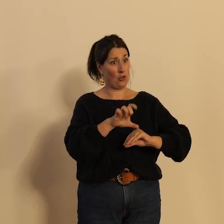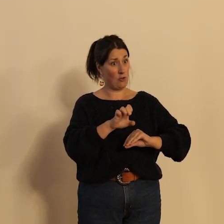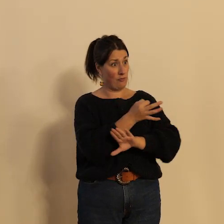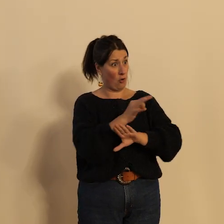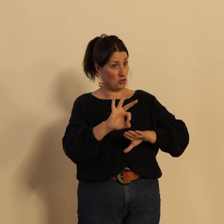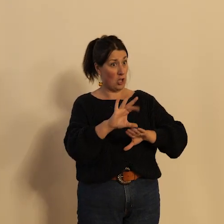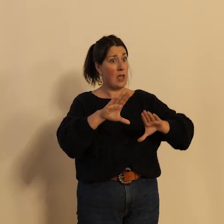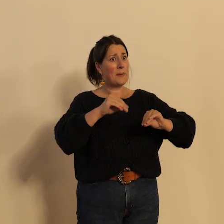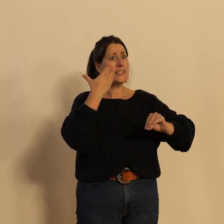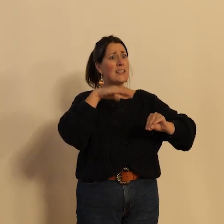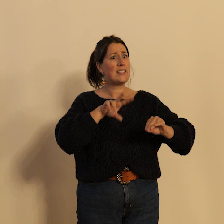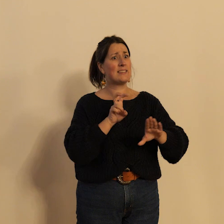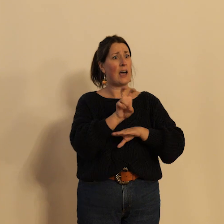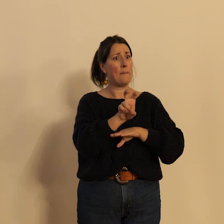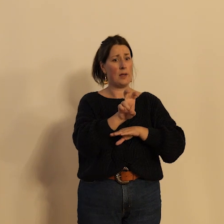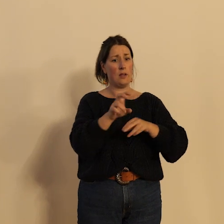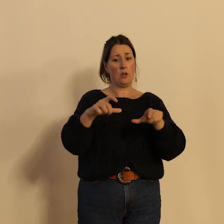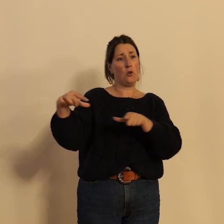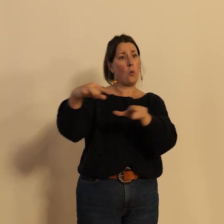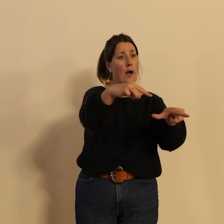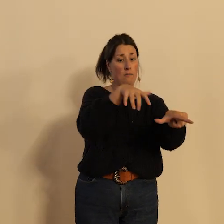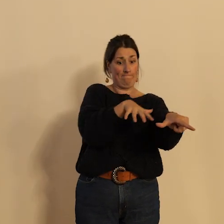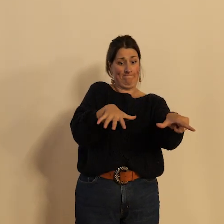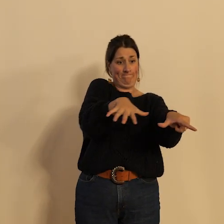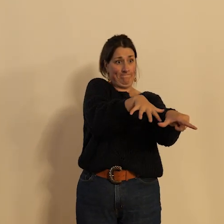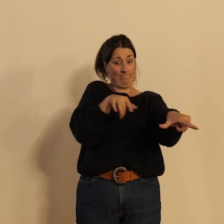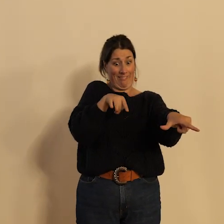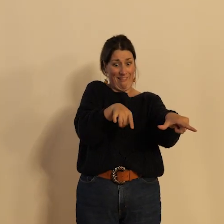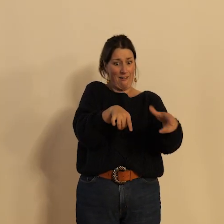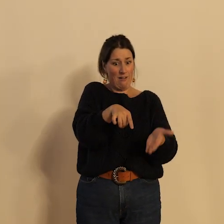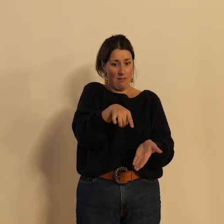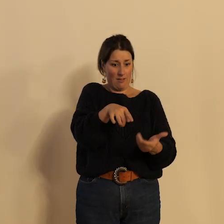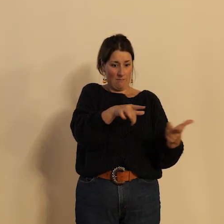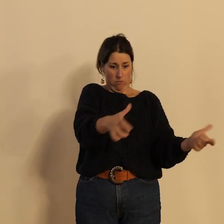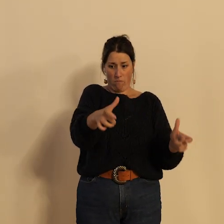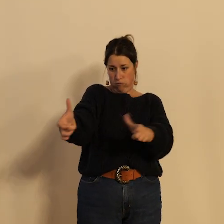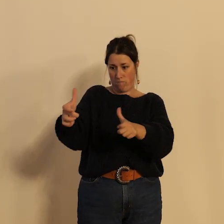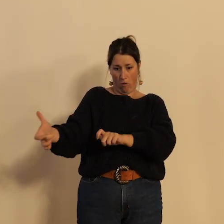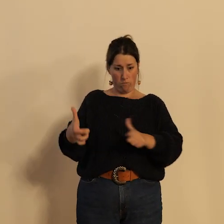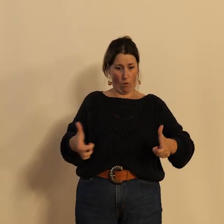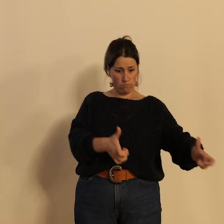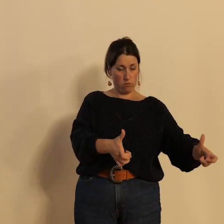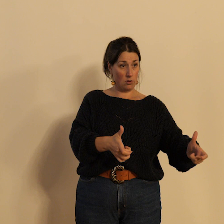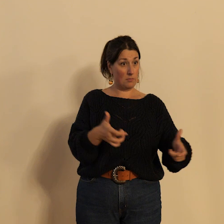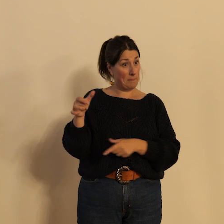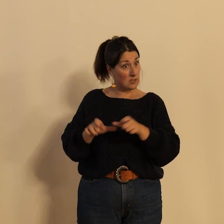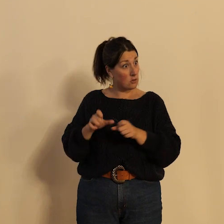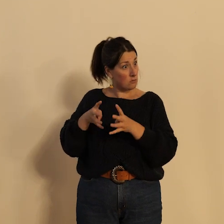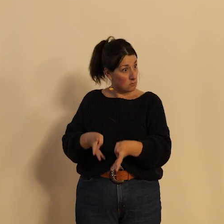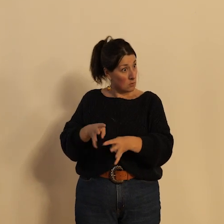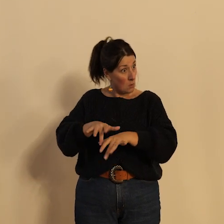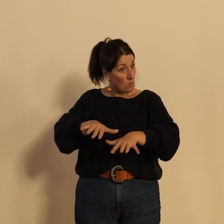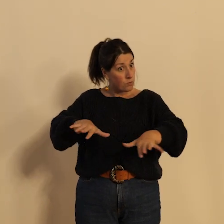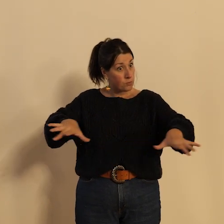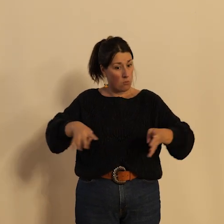Anatole France en 1940 où les tourangeaux on voit que l'usage de la bicyclette est diffus